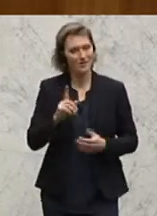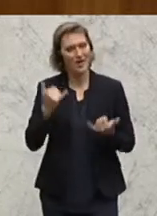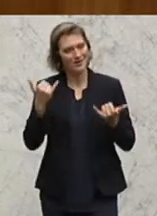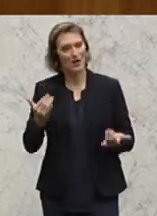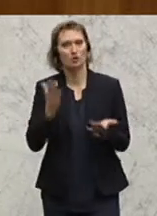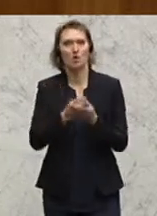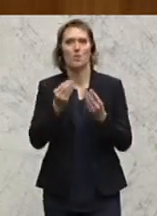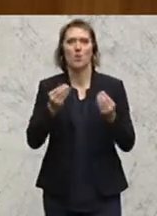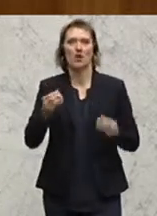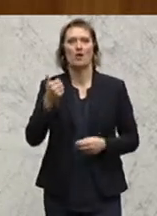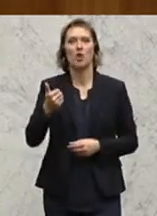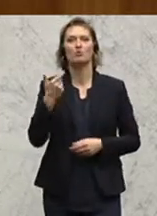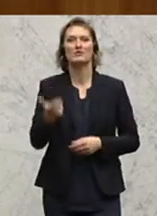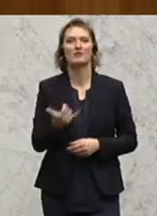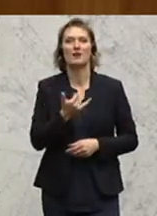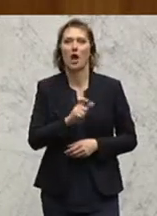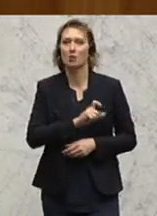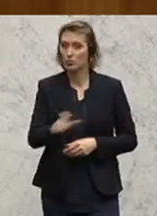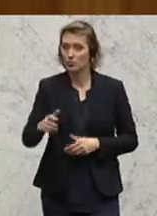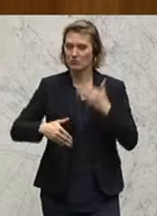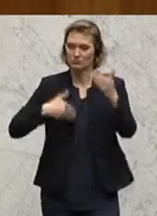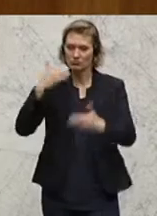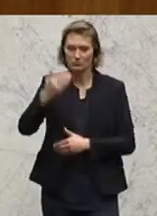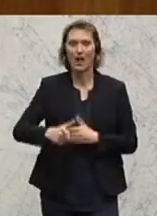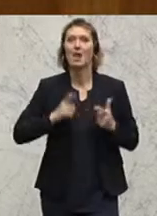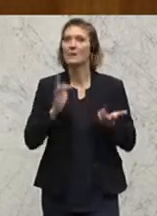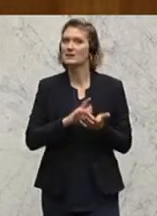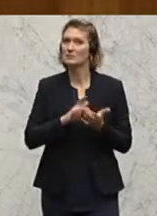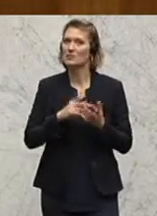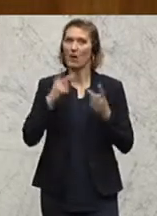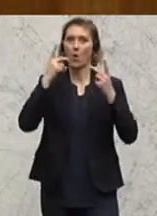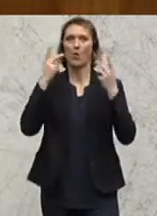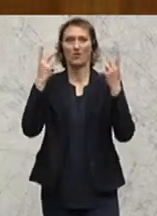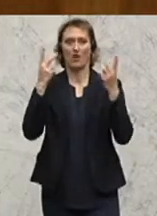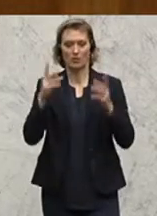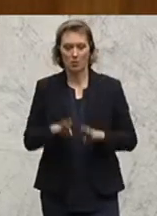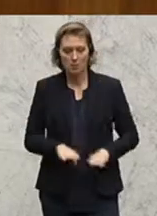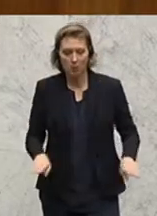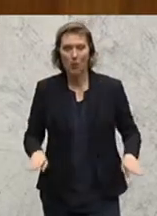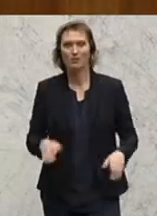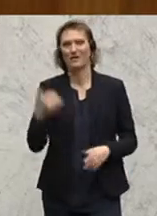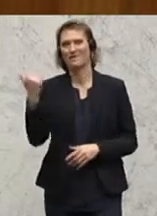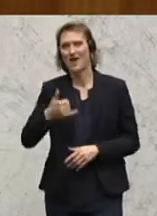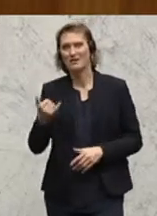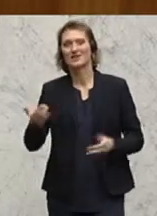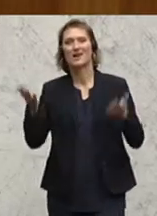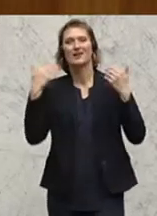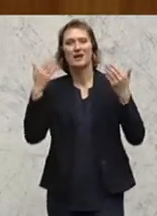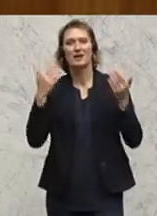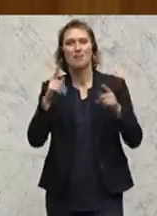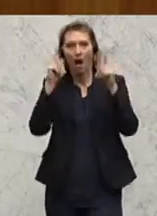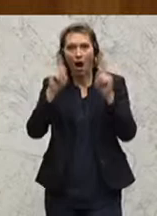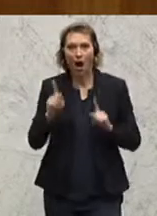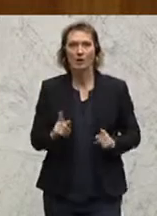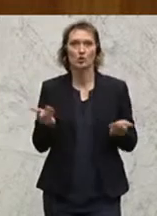21. Jahrhunderts? Es geht um qualitativ hochwertige Lebensmittel. Es geht um Bodenarten, Wasserschutz, Klimaschutz. Also Effizienz.